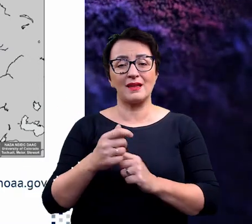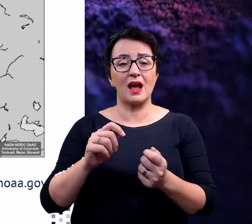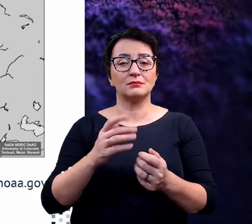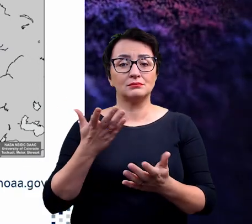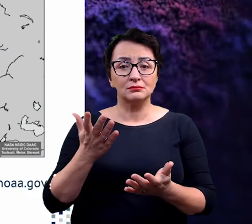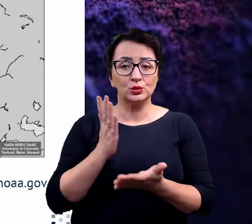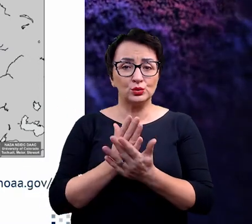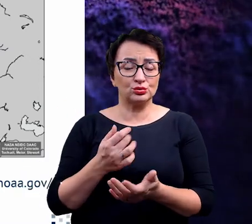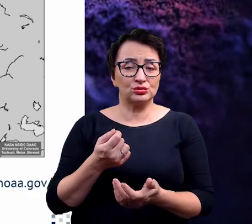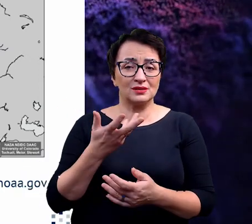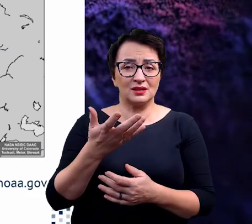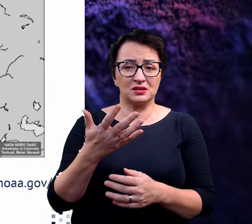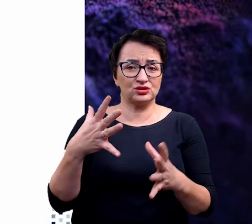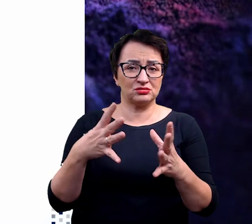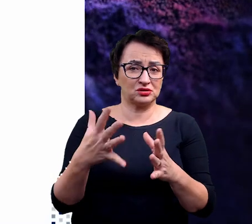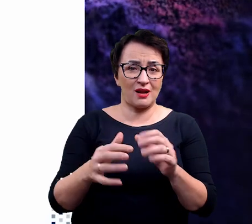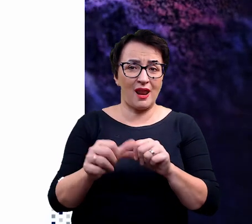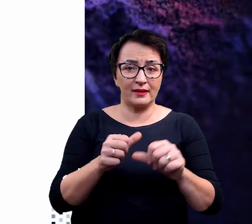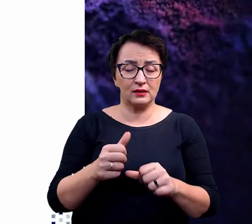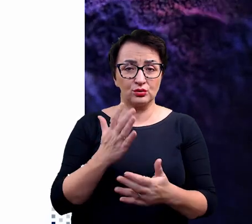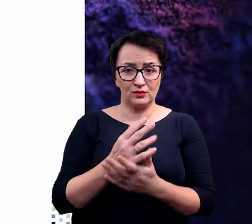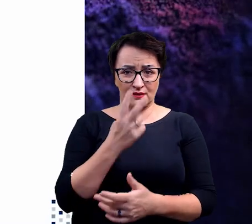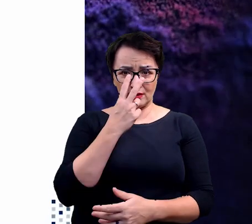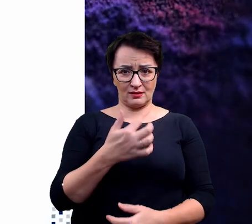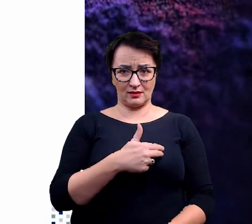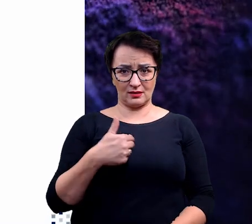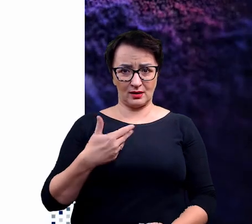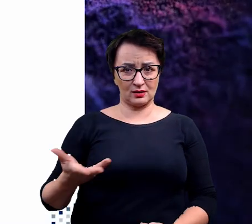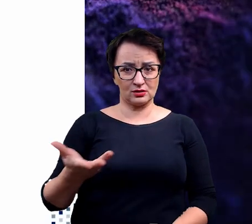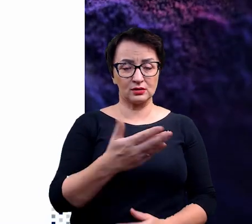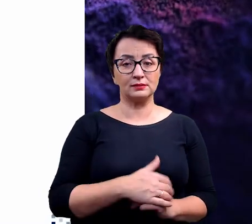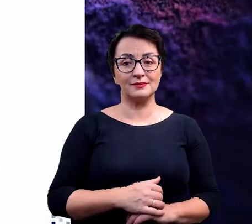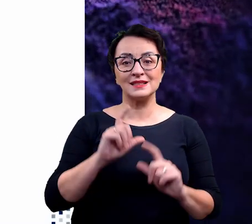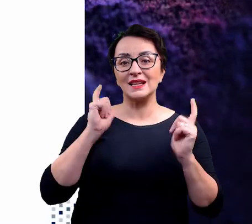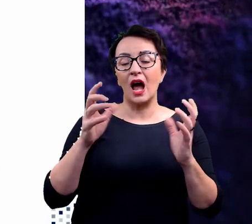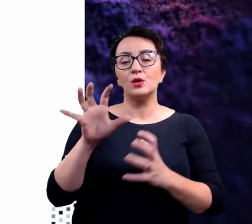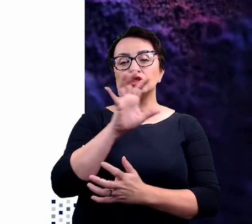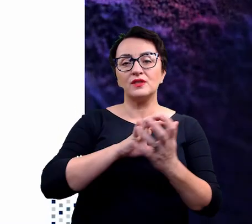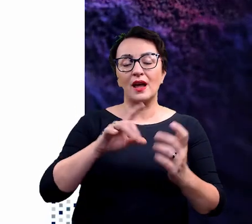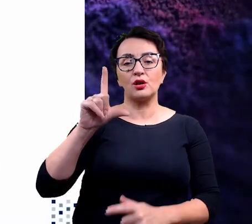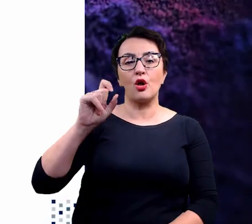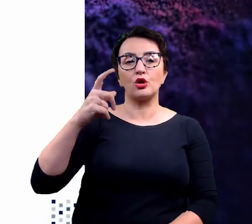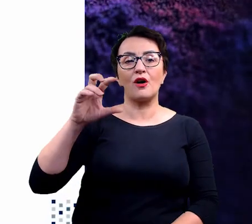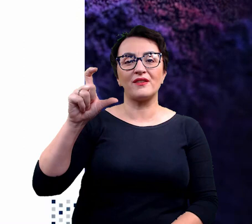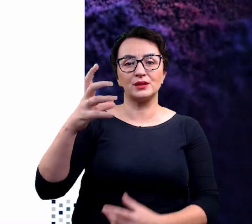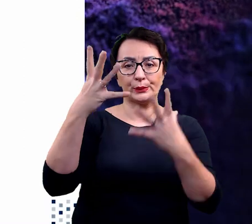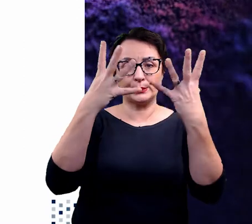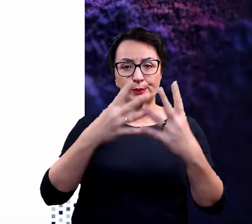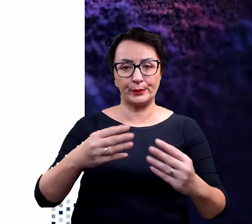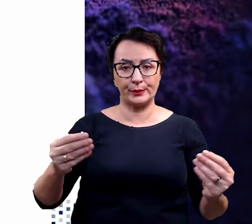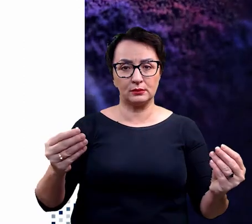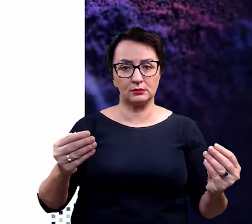niemal na naszych oczach. Na całym świecie topnieją lodowce. To wszyscy wiedzą. Chciałem tylko pokazać pewien przykład.